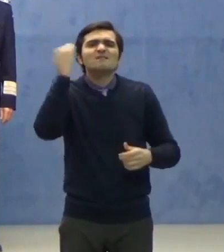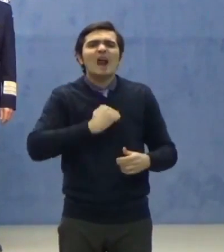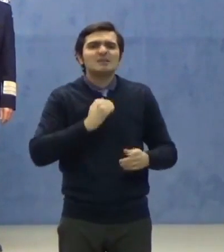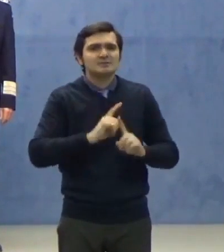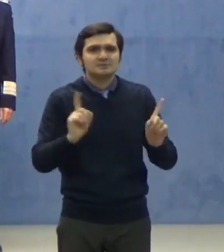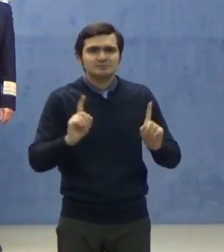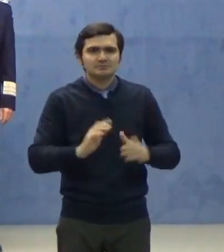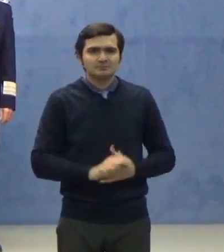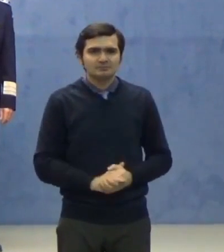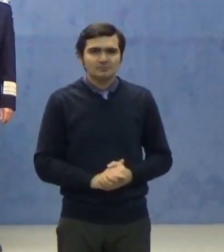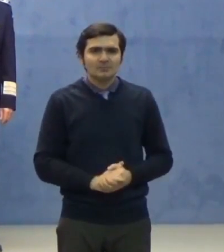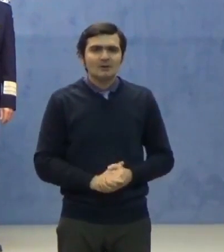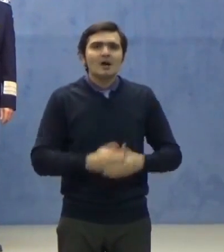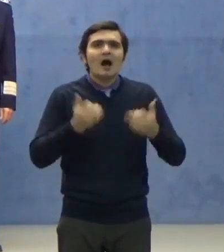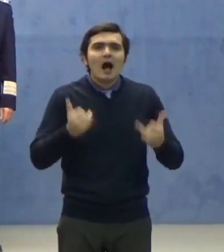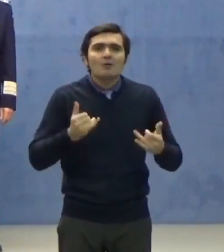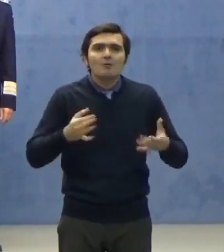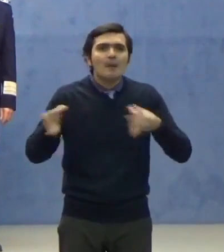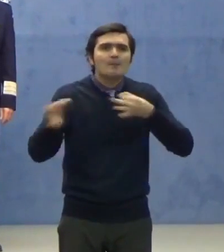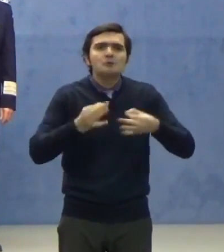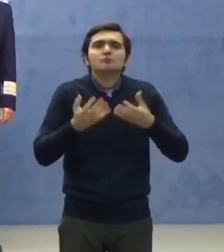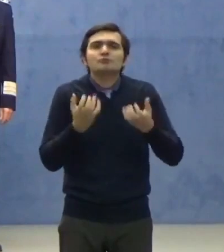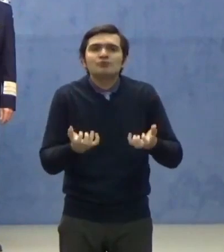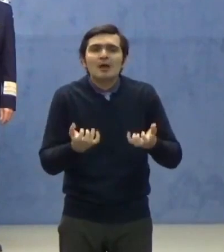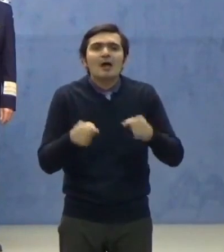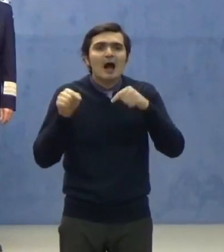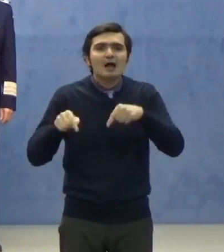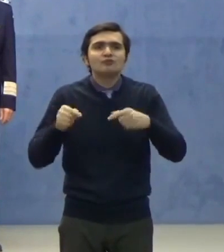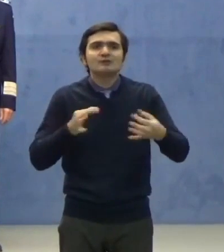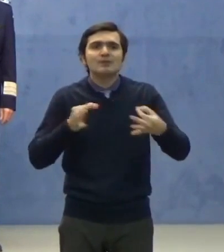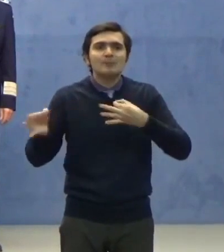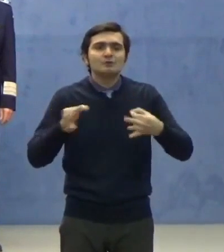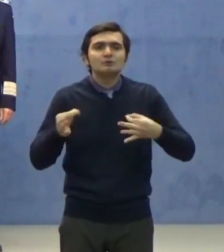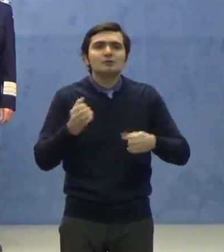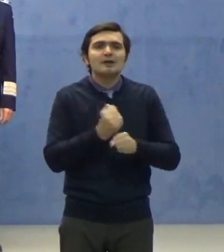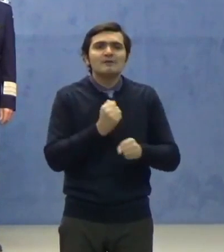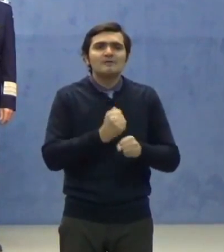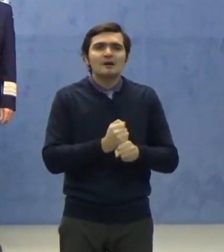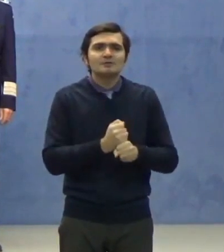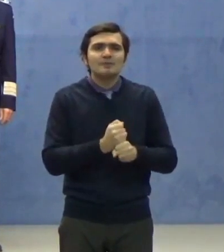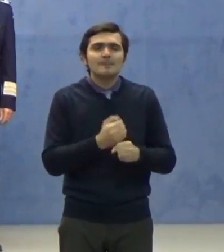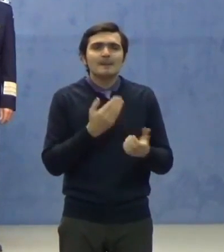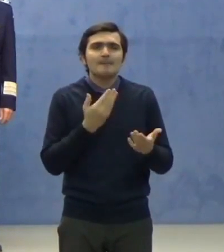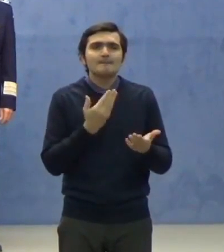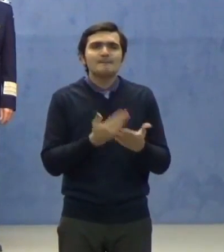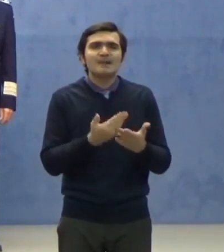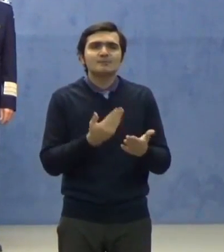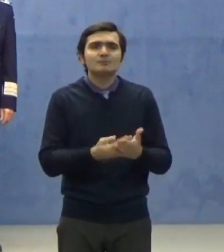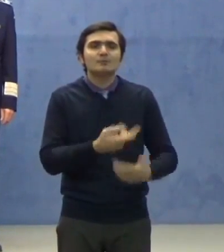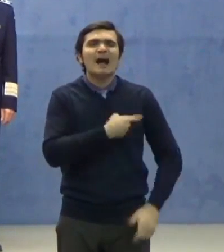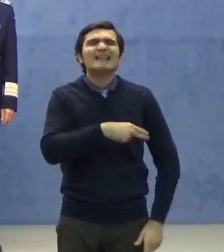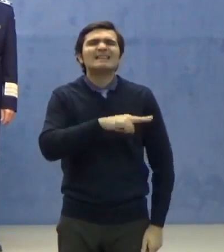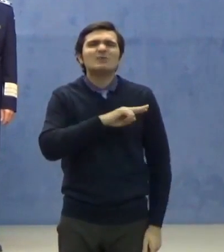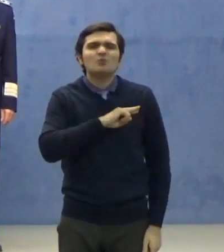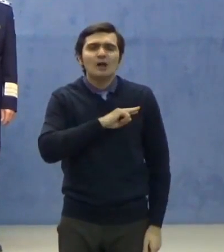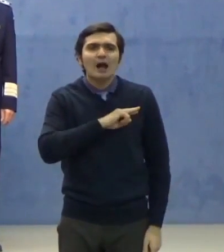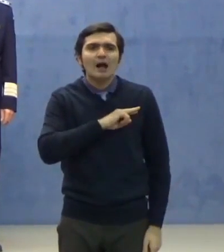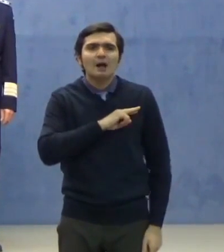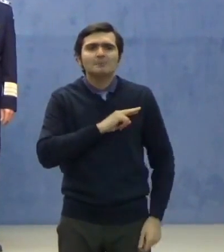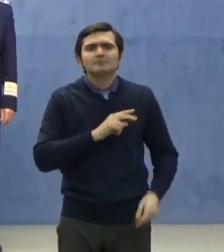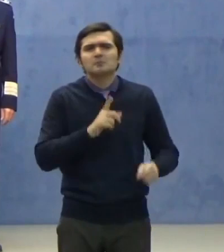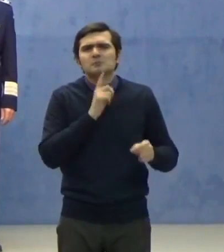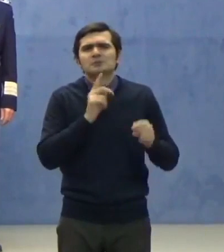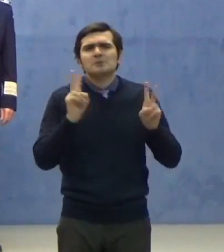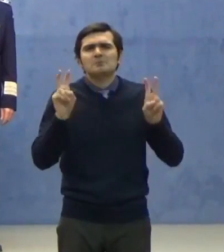Ce măsuri luăm acum, toate acestea le facem pentru a asigura așa